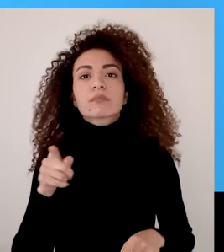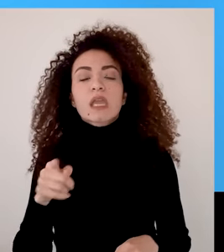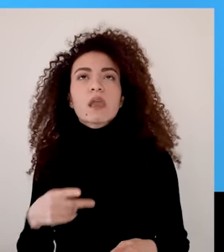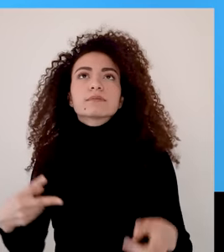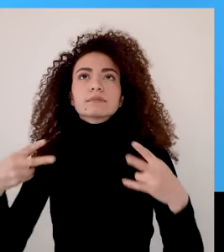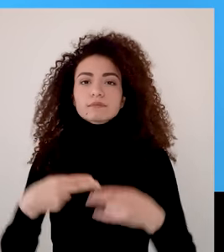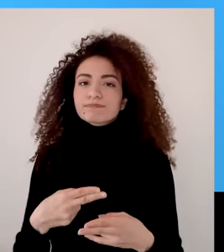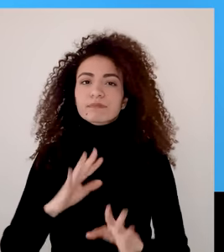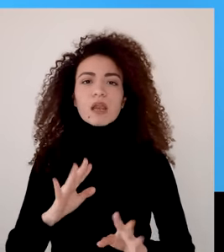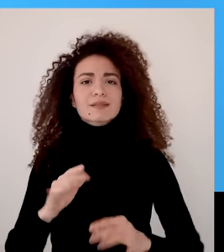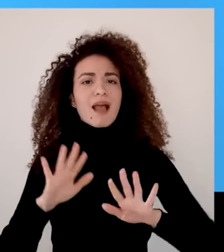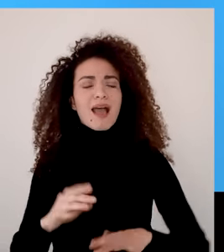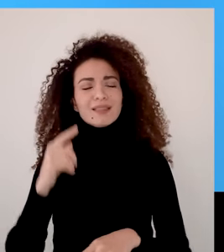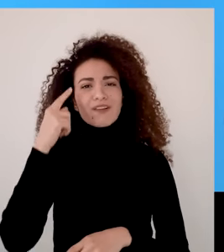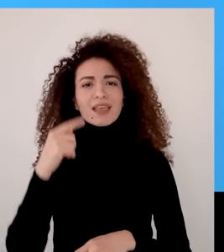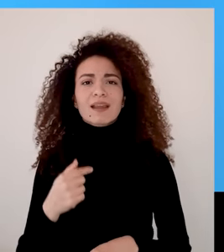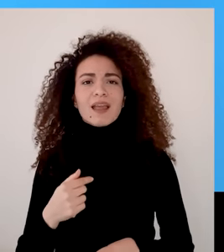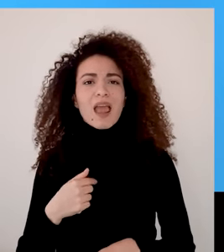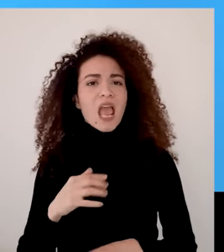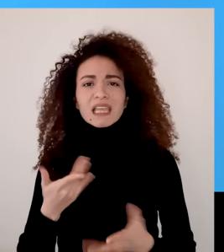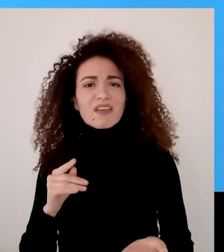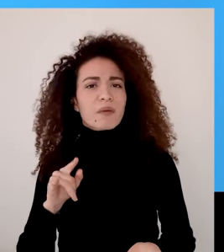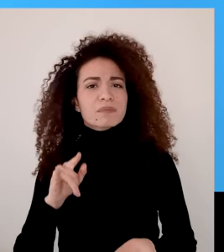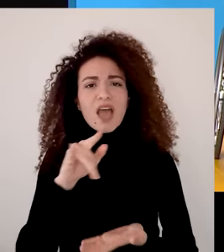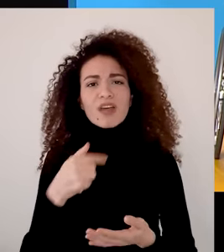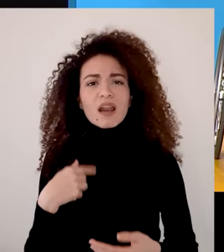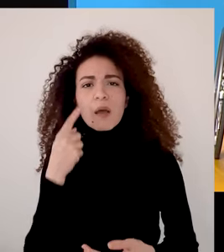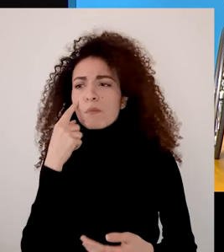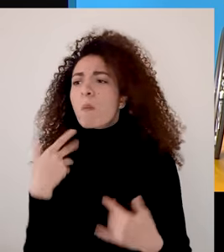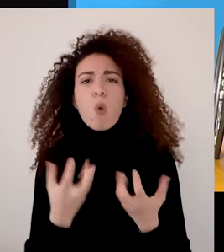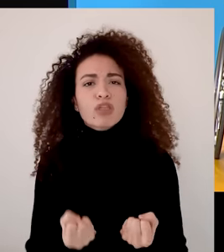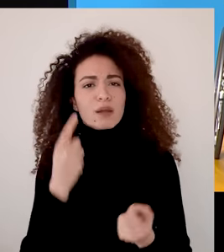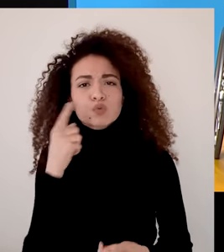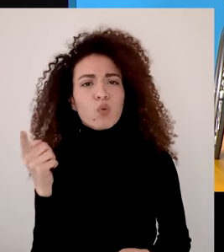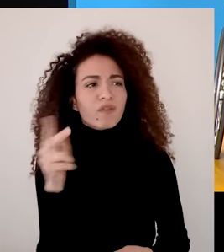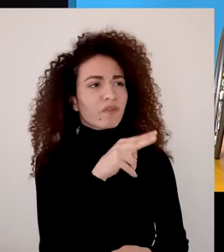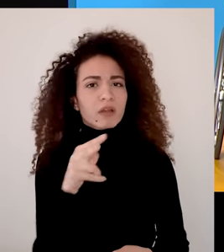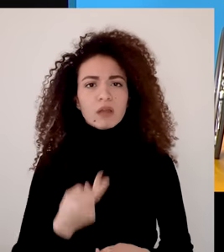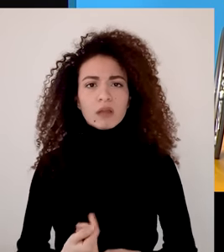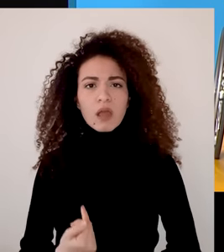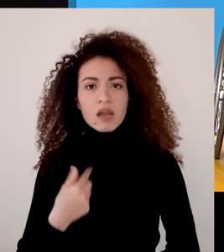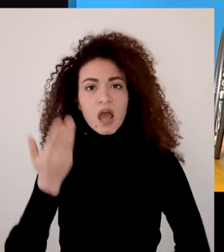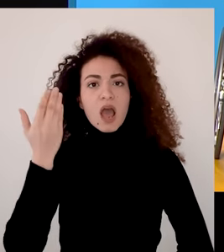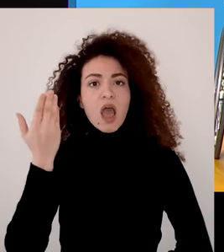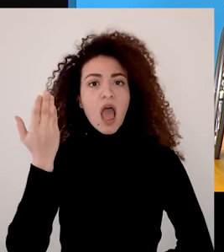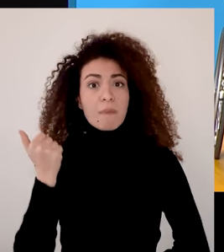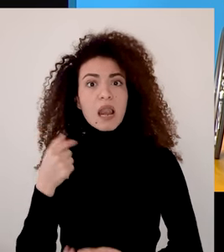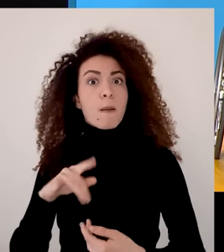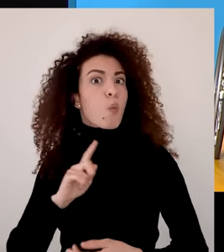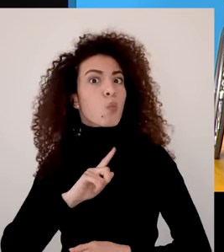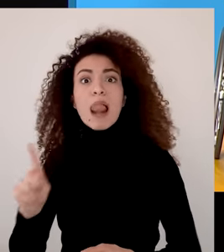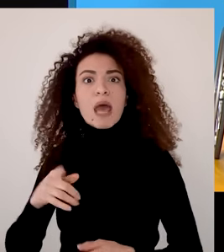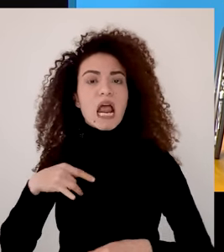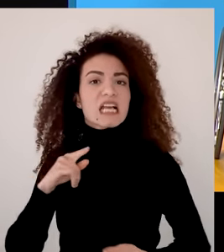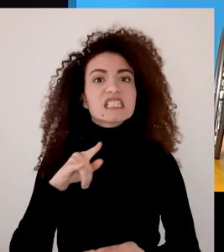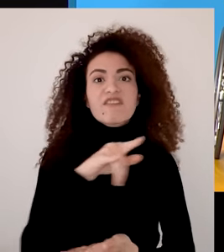وكانت عند التفكير بهذا الحلم تريود أفكار مثلاً لماذا سأسافر وأنا لا أستطيع أن أرى شيئاً لم أسافر